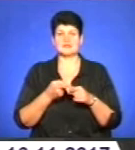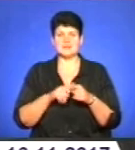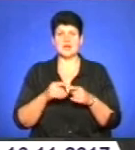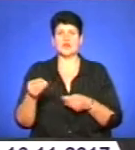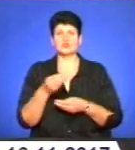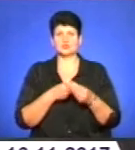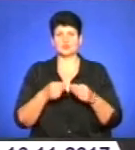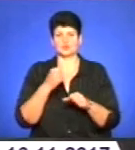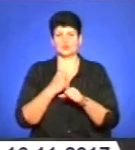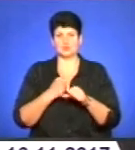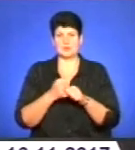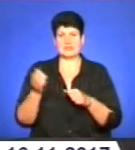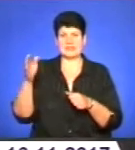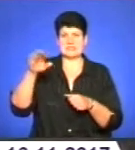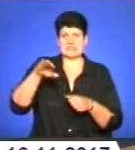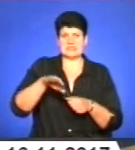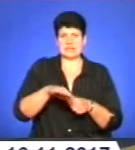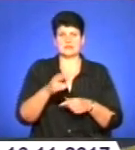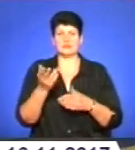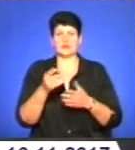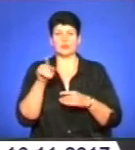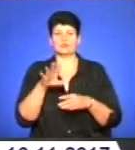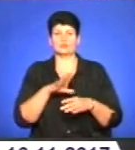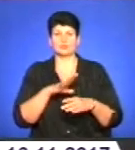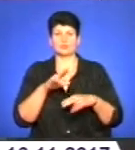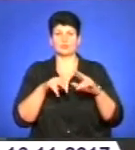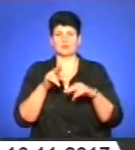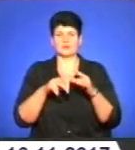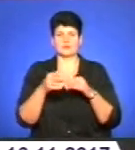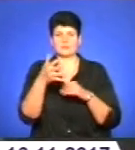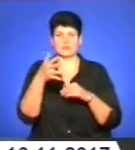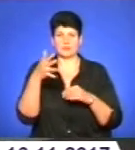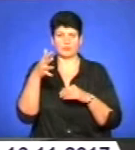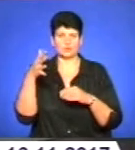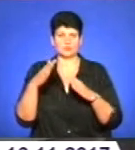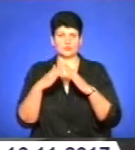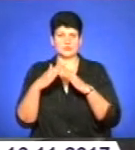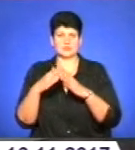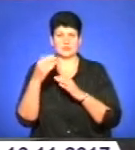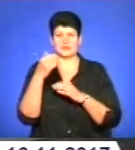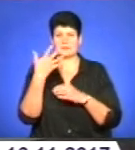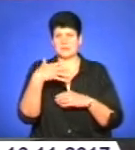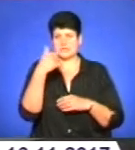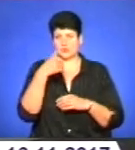створений схил, на якому були побудовані п'ятиповерхові будинки років 50 назад,